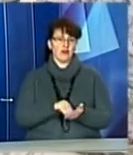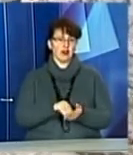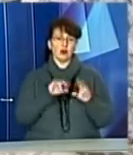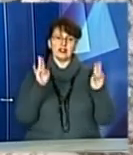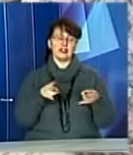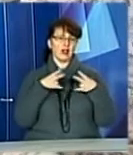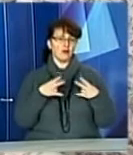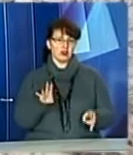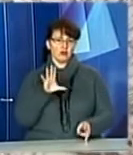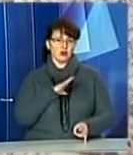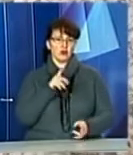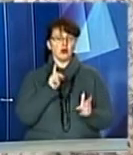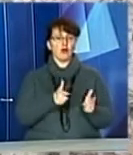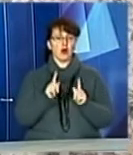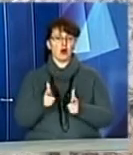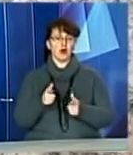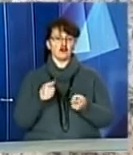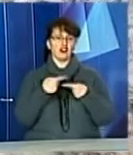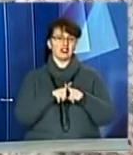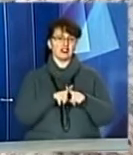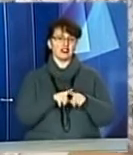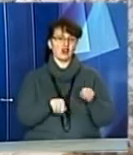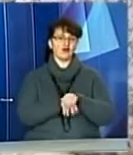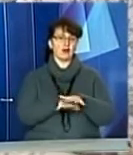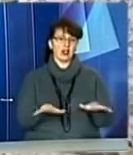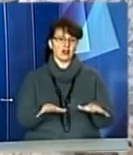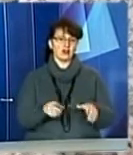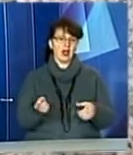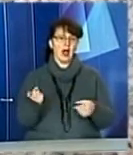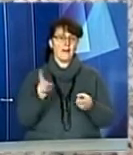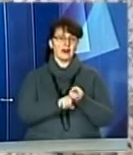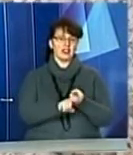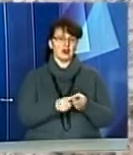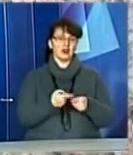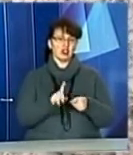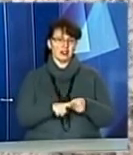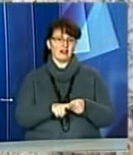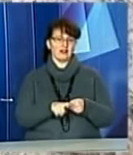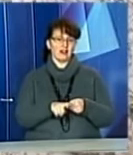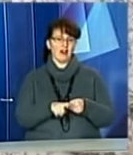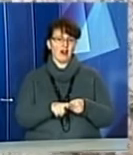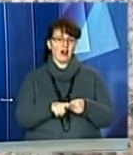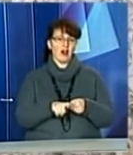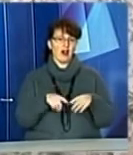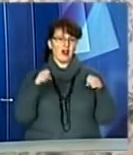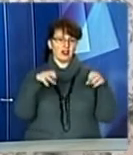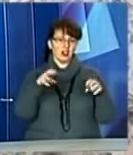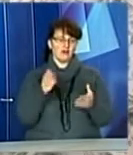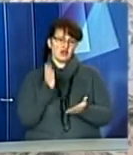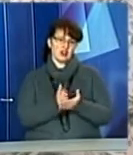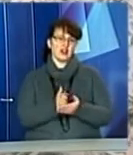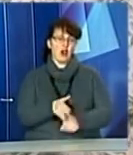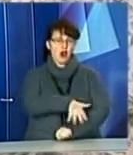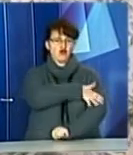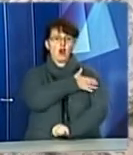потрібно було погоджувати з інженерними мережами на підключення цих. Вони є довговічними,